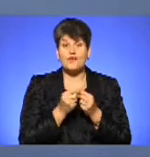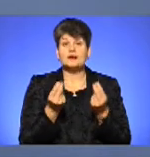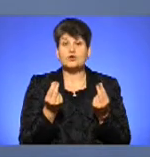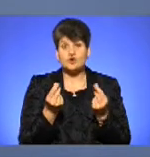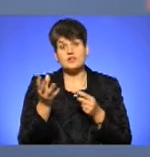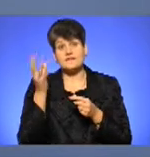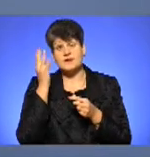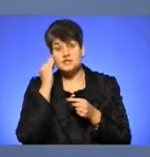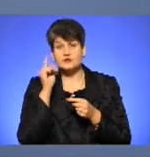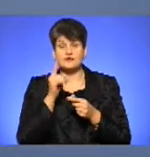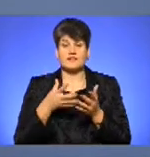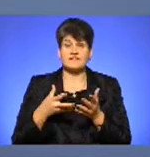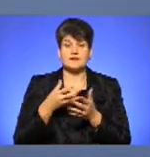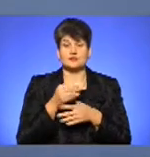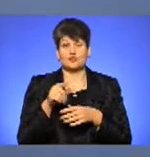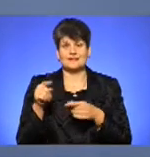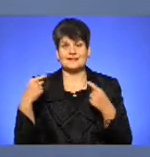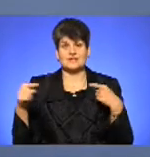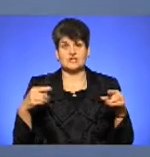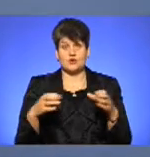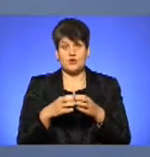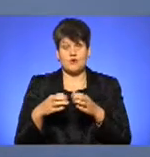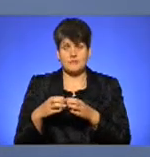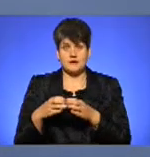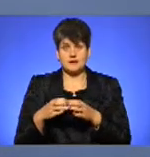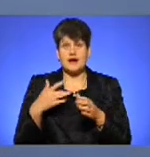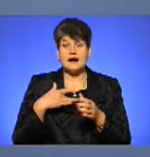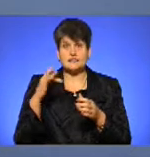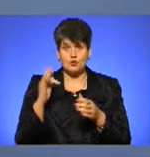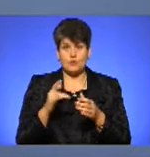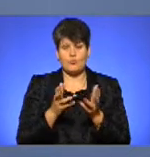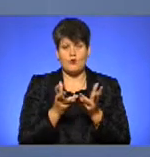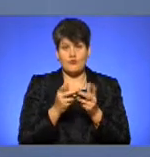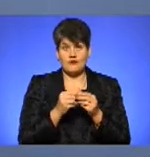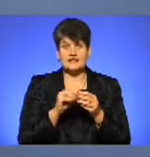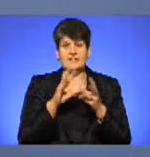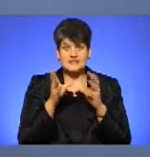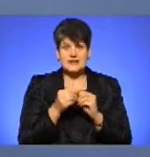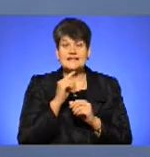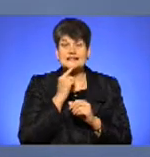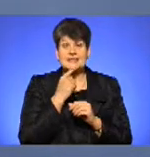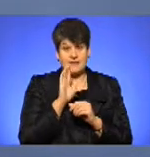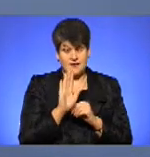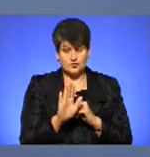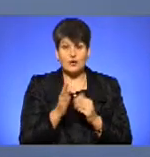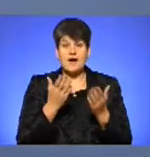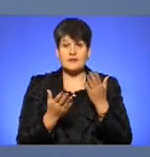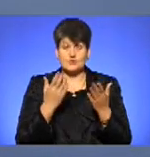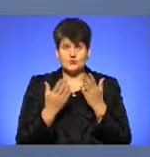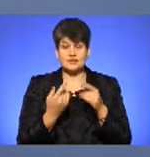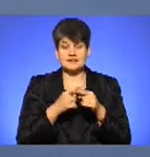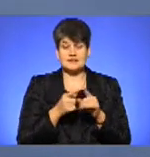і вважають, що вони фінансують людей з інших громад. А строго це порахувати взагалі складно, по-перше, а по-друге, коли стосується